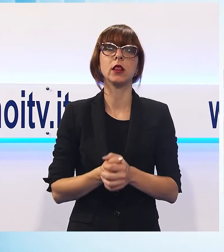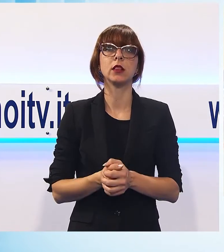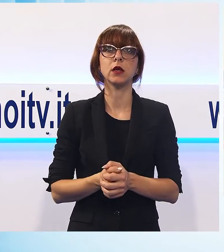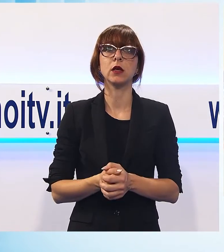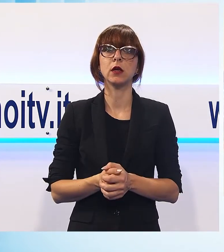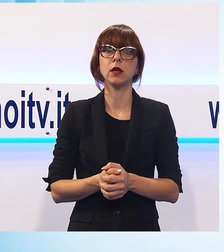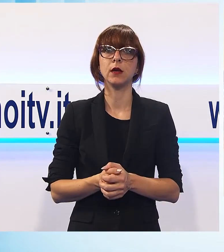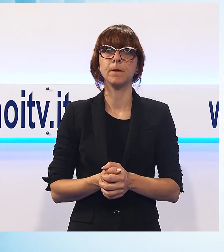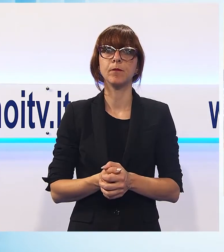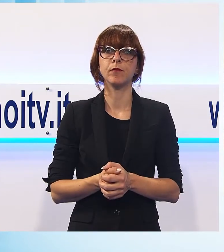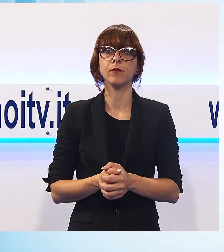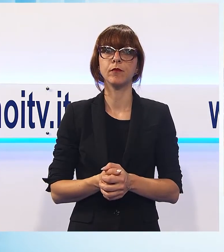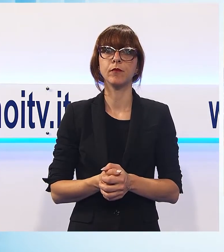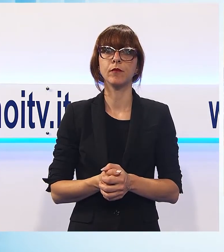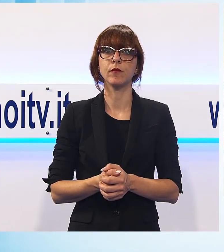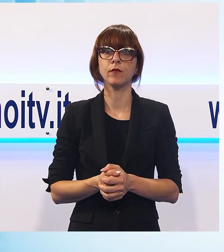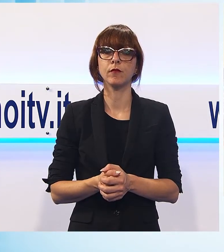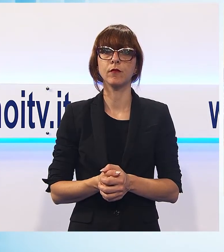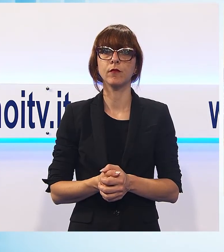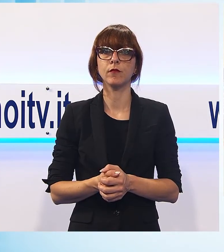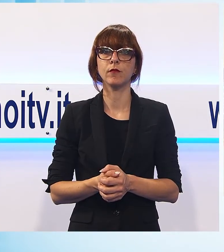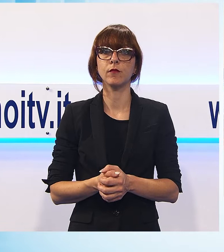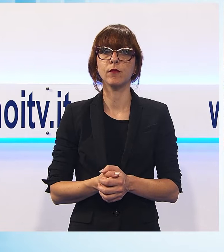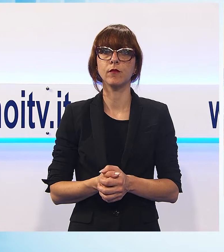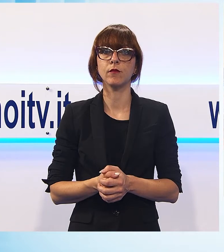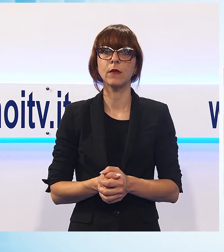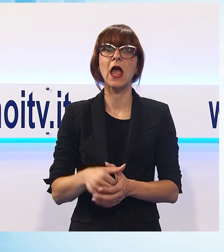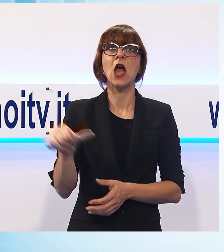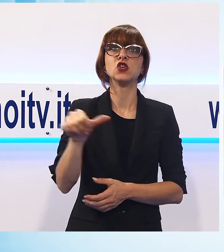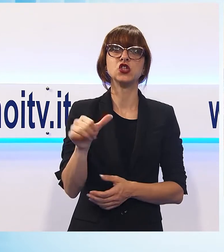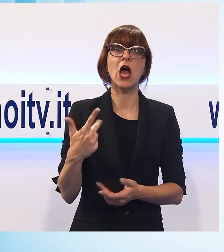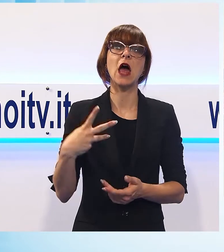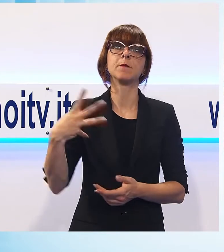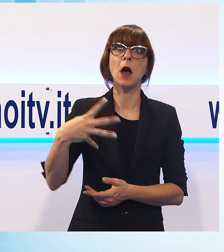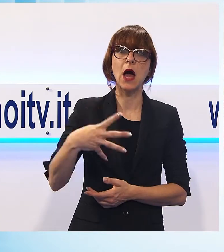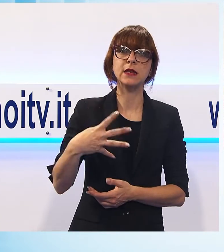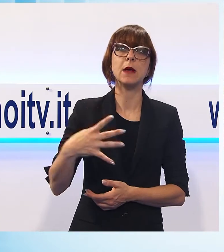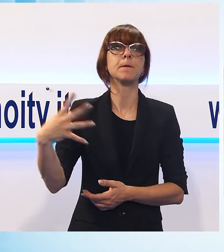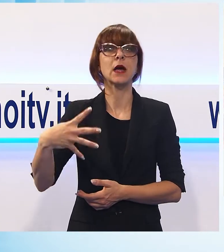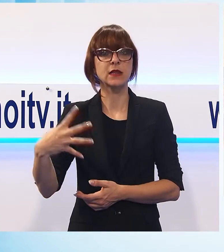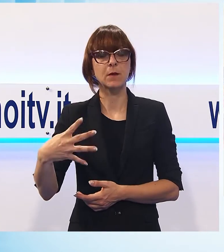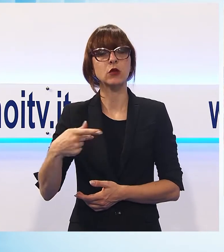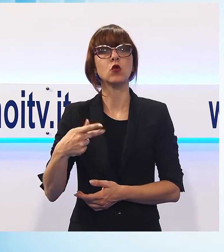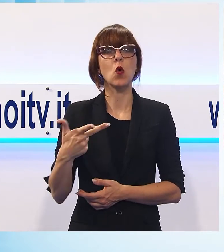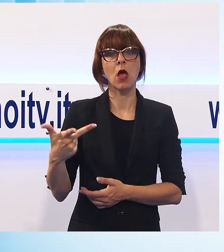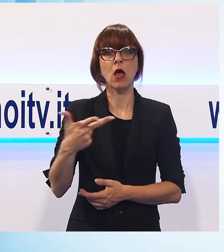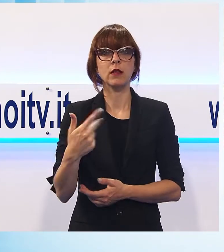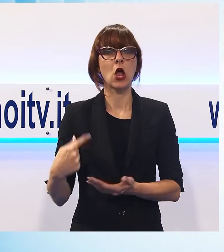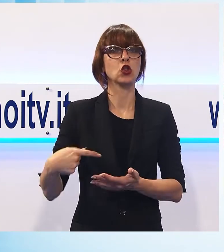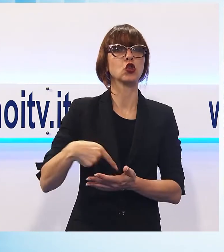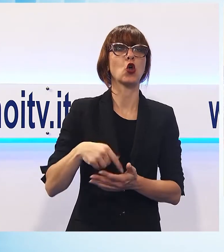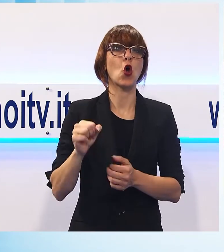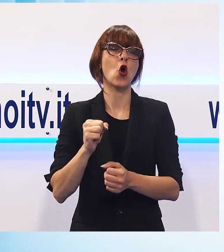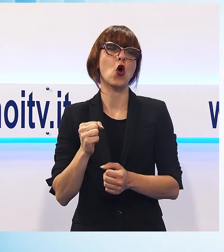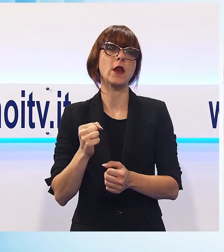quindi è tornato in auge Sharmesheik, Marzalam, Marzamatru. Questo è lo